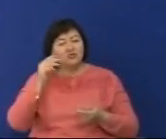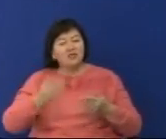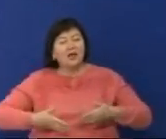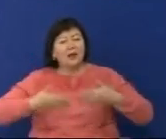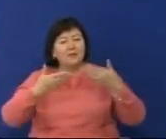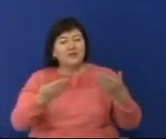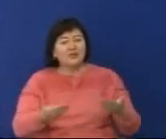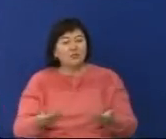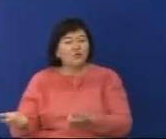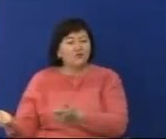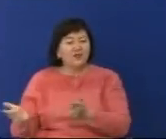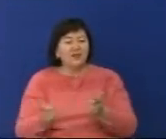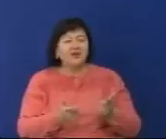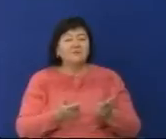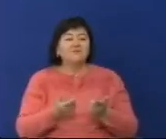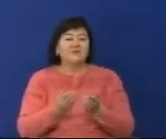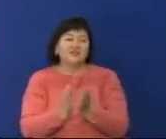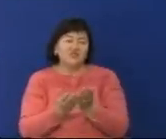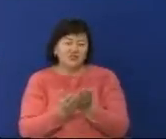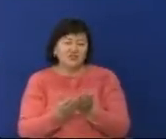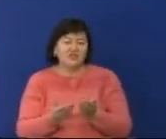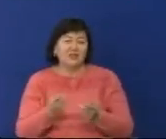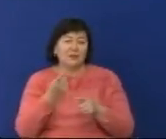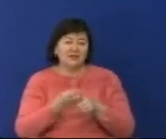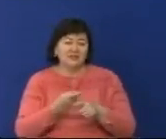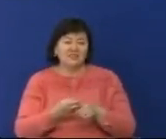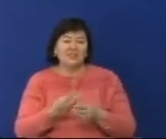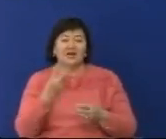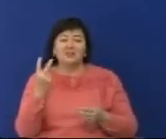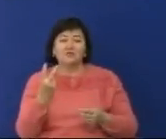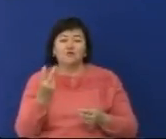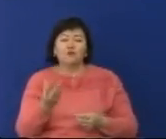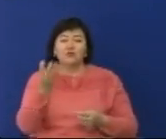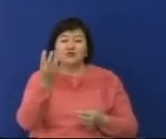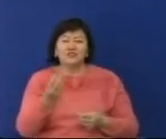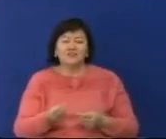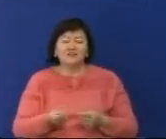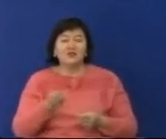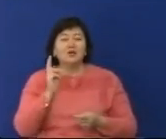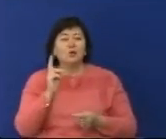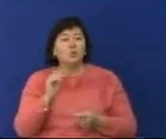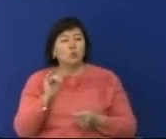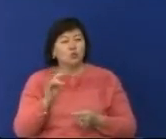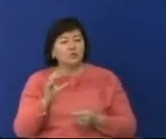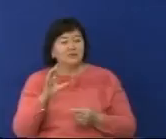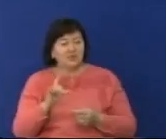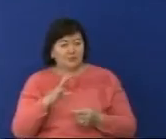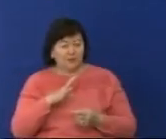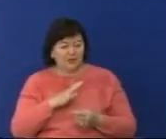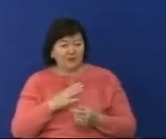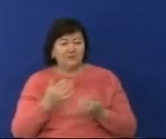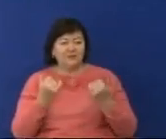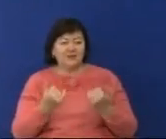Мектеп мұғалымдар үшінде бұл өте маңызды болғандықтан осы екі күнді курста көптегі нәрсілер жаңа алфографиялық ережелер негізгерек